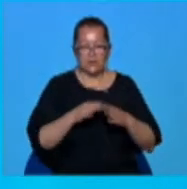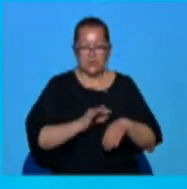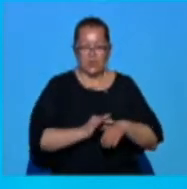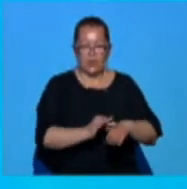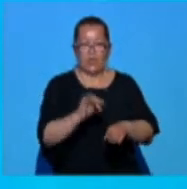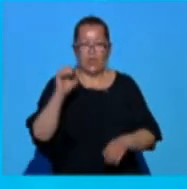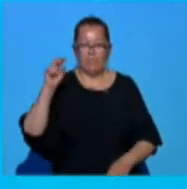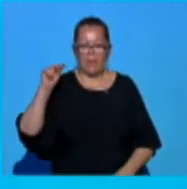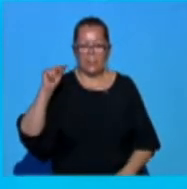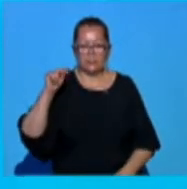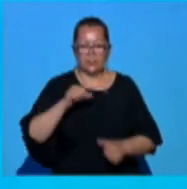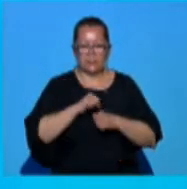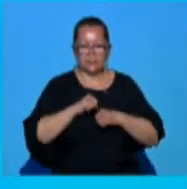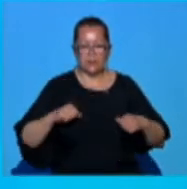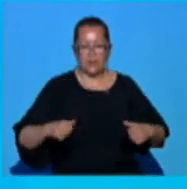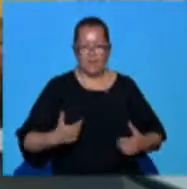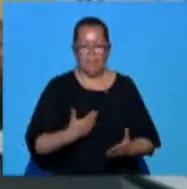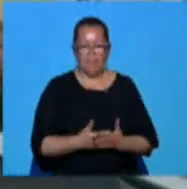IPJ Mehedinț pentru audieri.